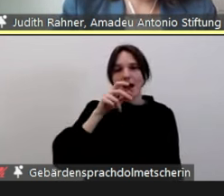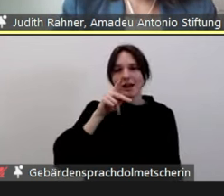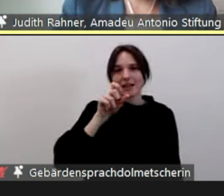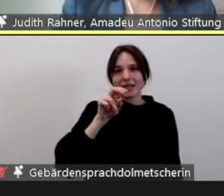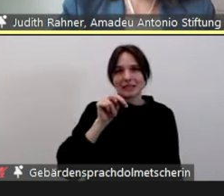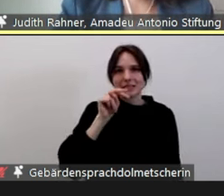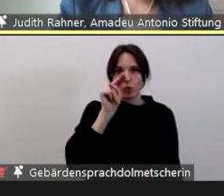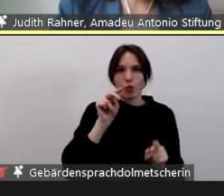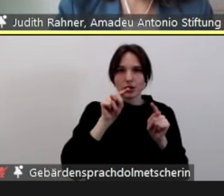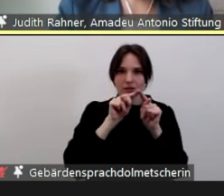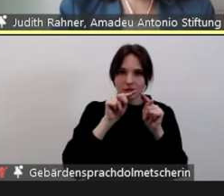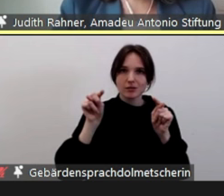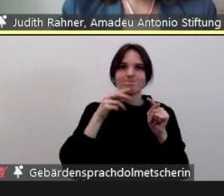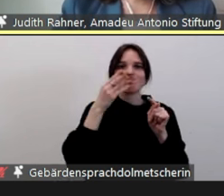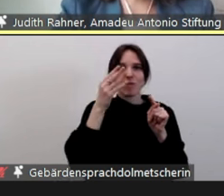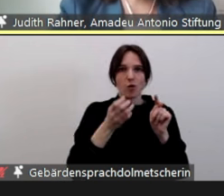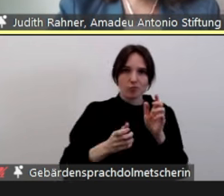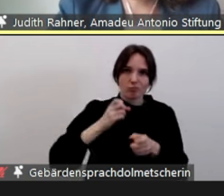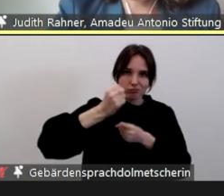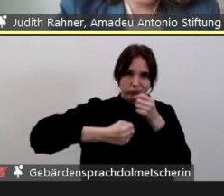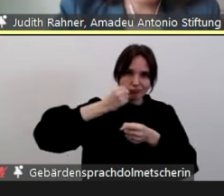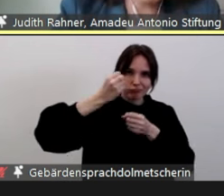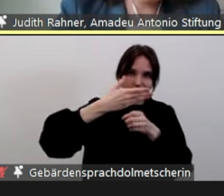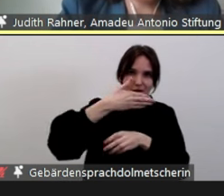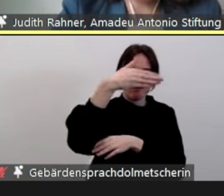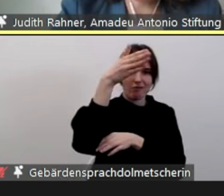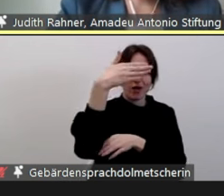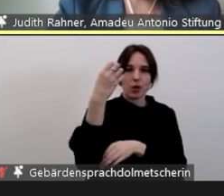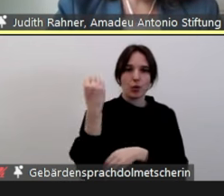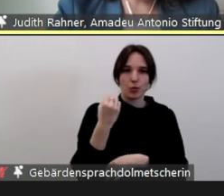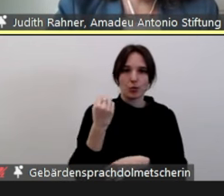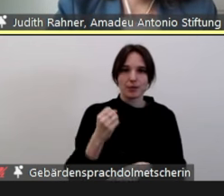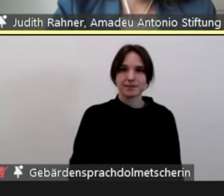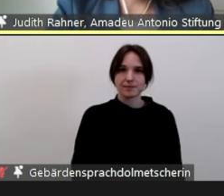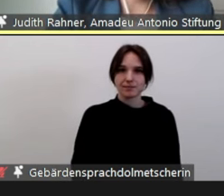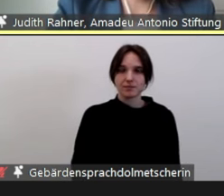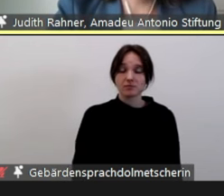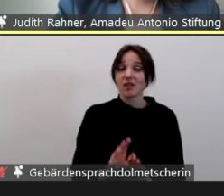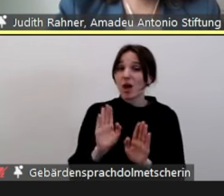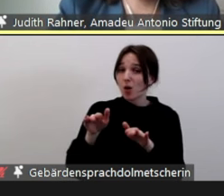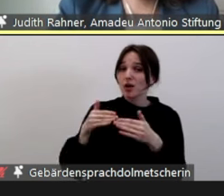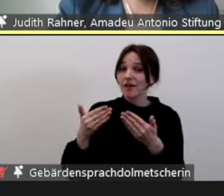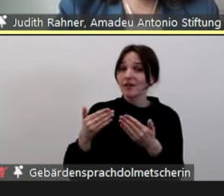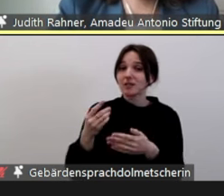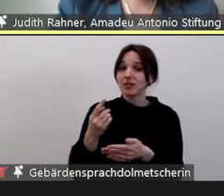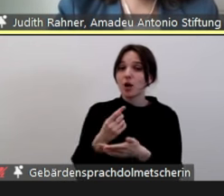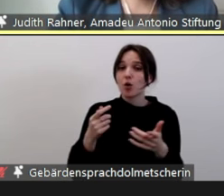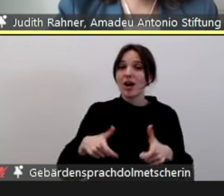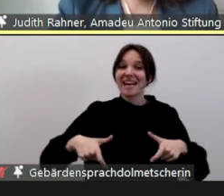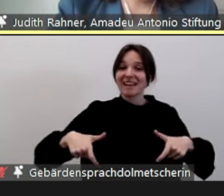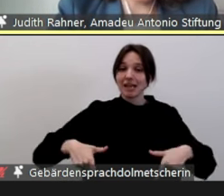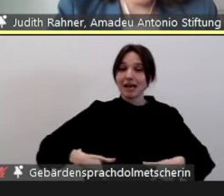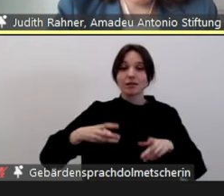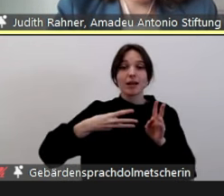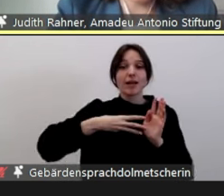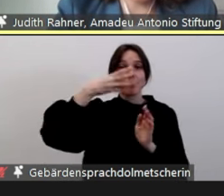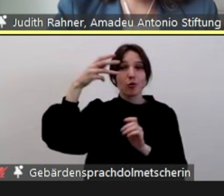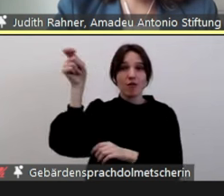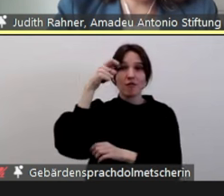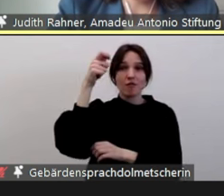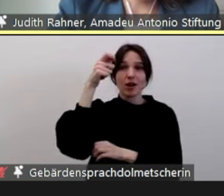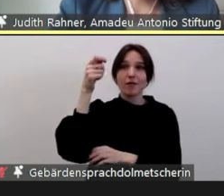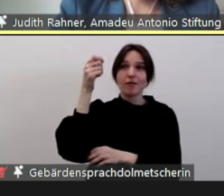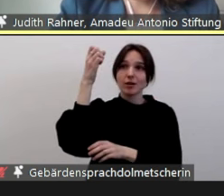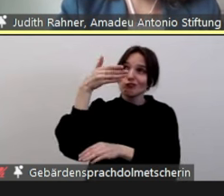polizeilich bekannt, wurden auch angezeigt, andere Sachen wiederum nicht. Beispielsweise eine Kita, die eine Regenbogenflagge bei sich aufgehängt hat, wo dann die Scheibe